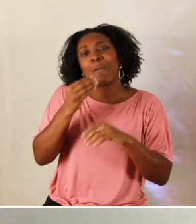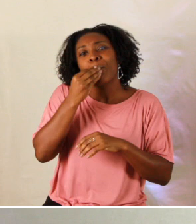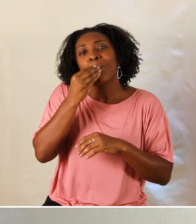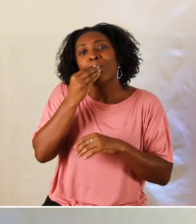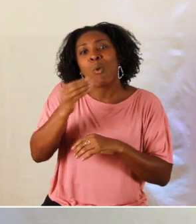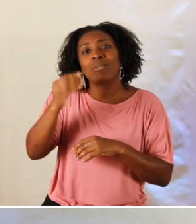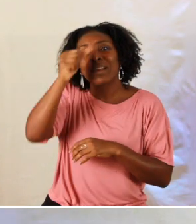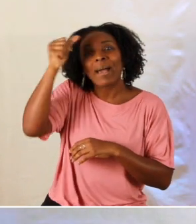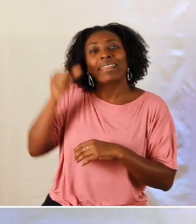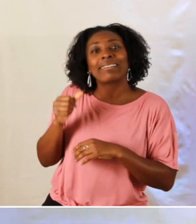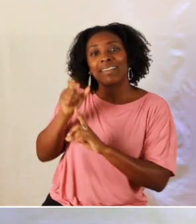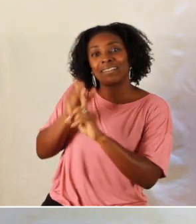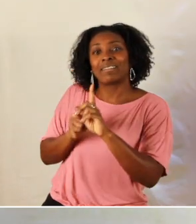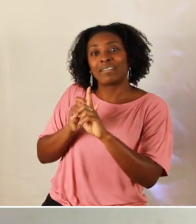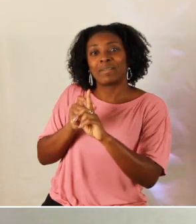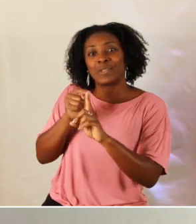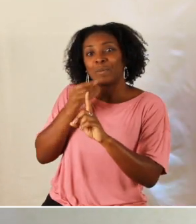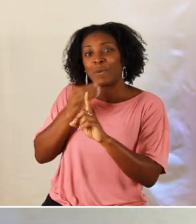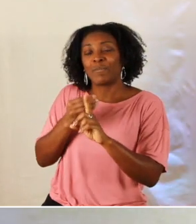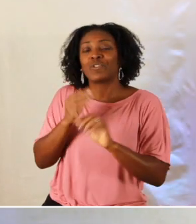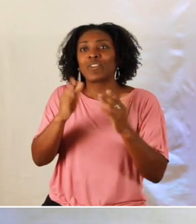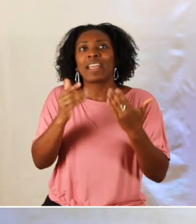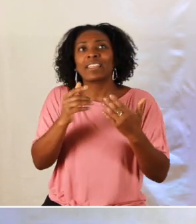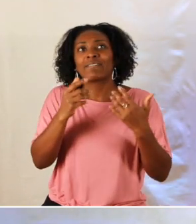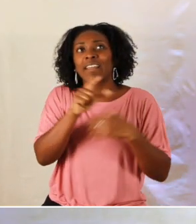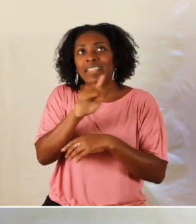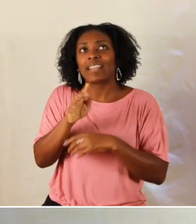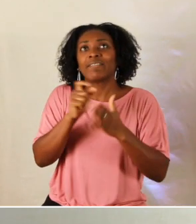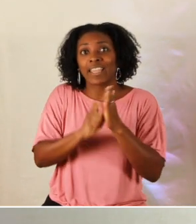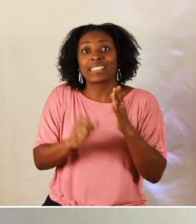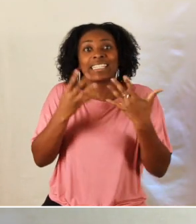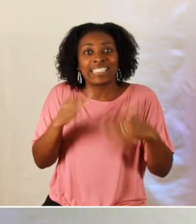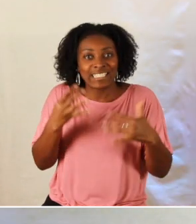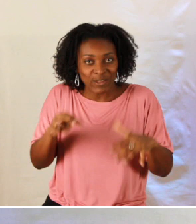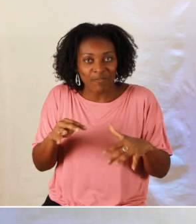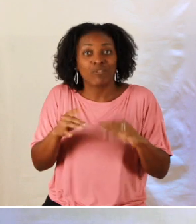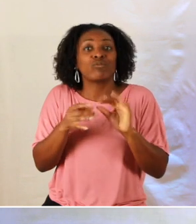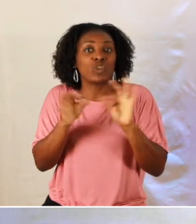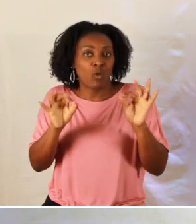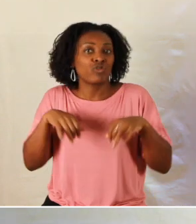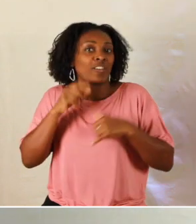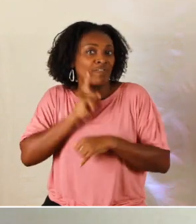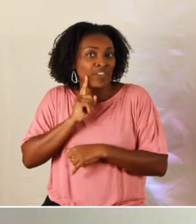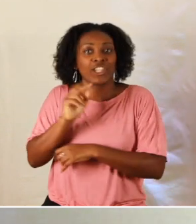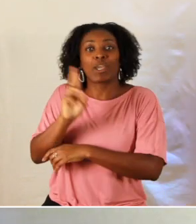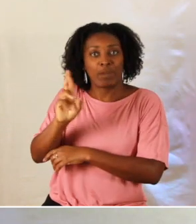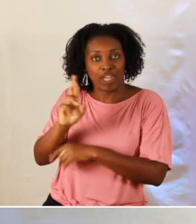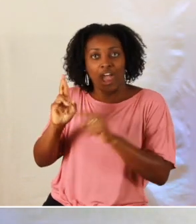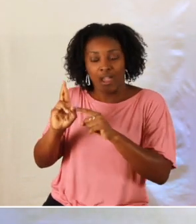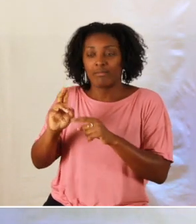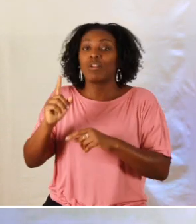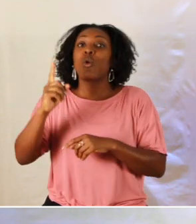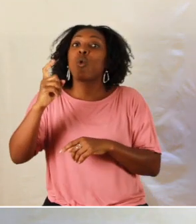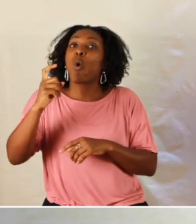et prendre genèse 24 19 genèse 24 19 voir de rébéka et qu'elle s'est marqué comme quoi quand elle a donné de